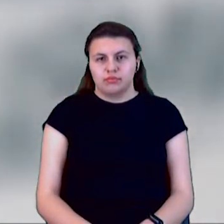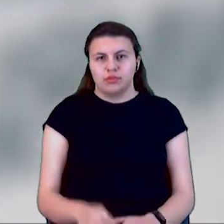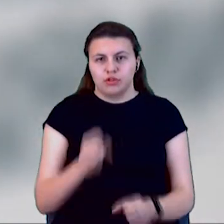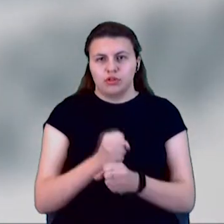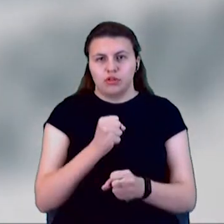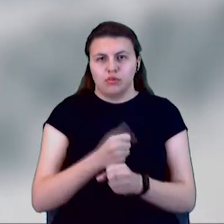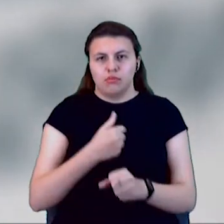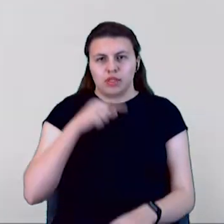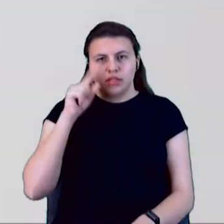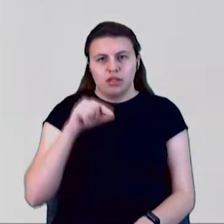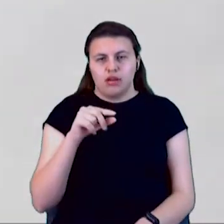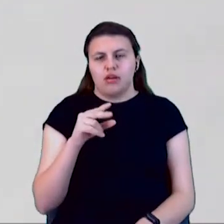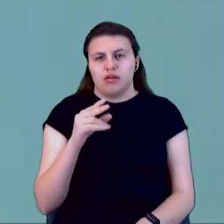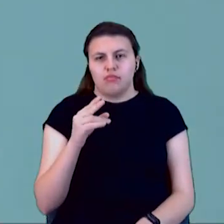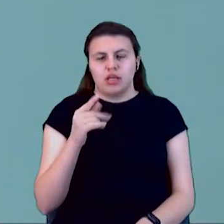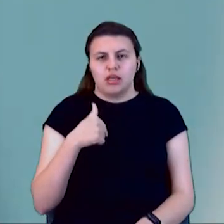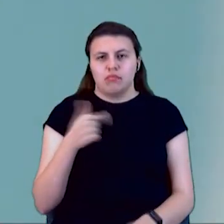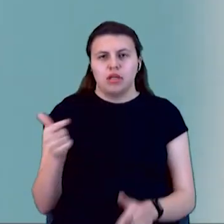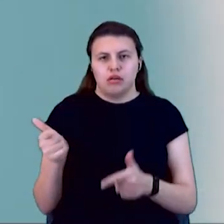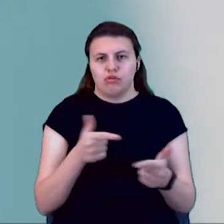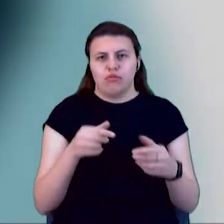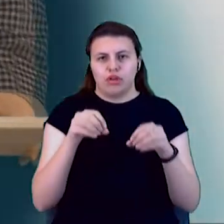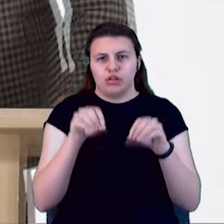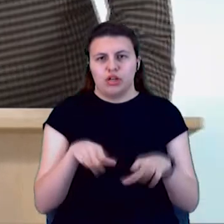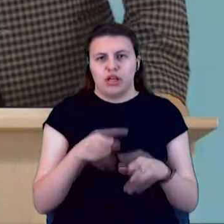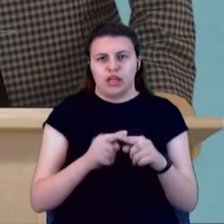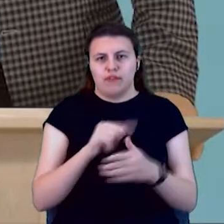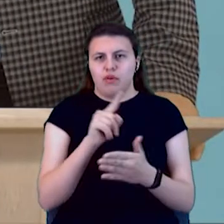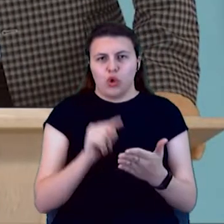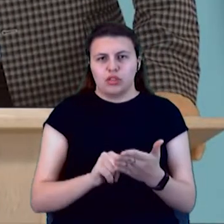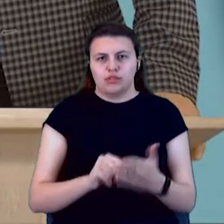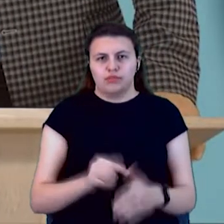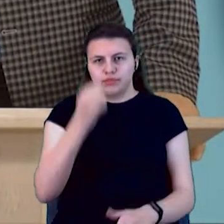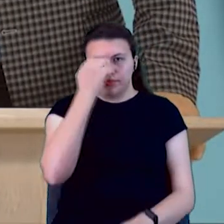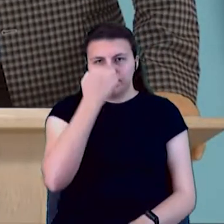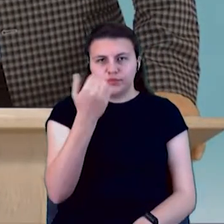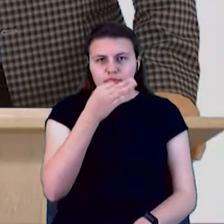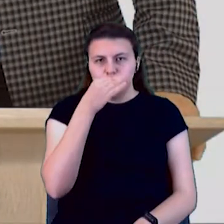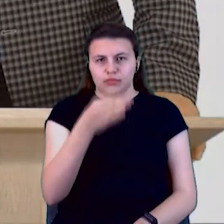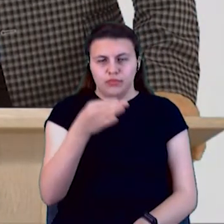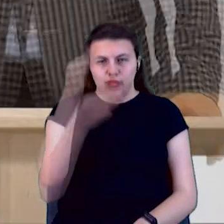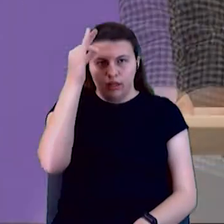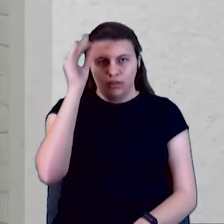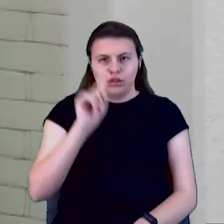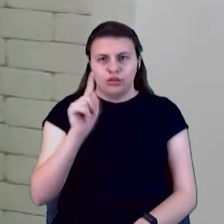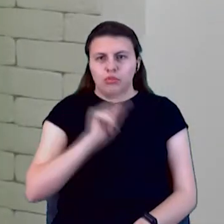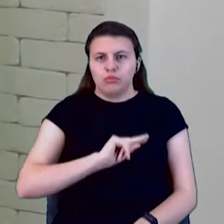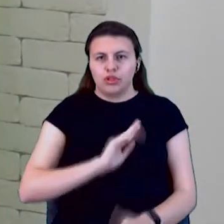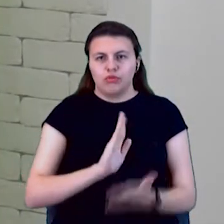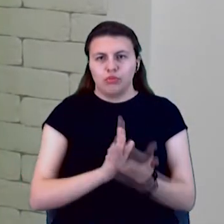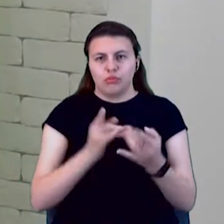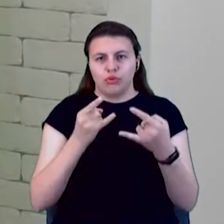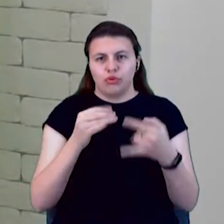не понаслишки, і ми готові рішати ці питання. Дякую вам за відповідь. Нагадаю, що ми працюємо в прямому ефірі.